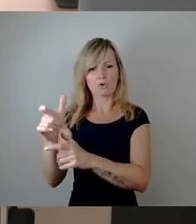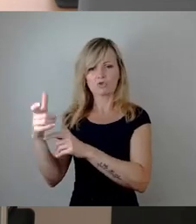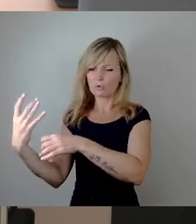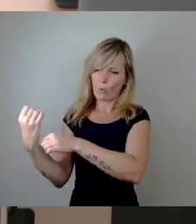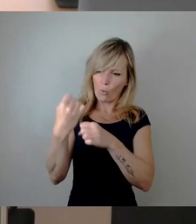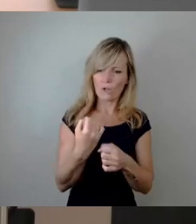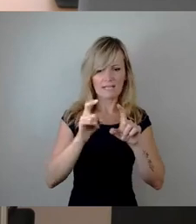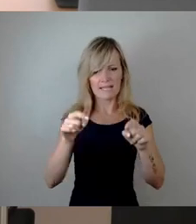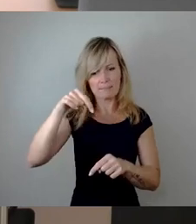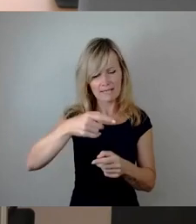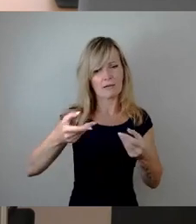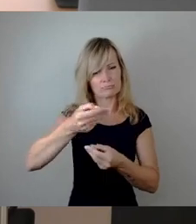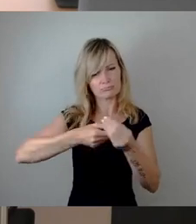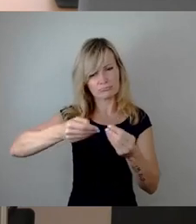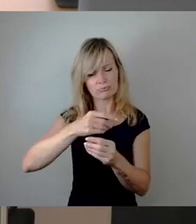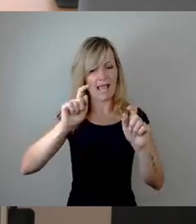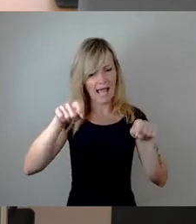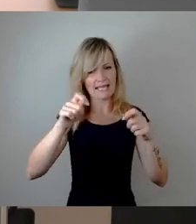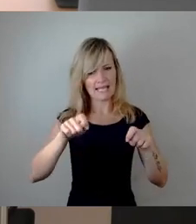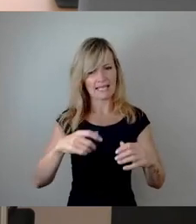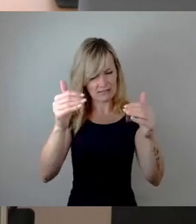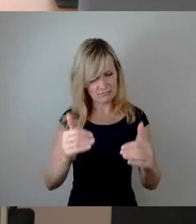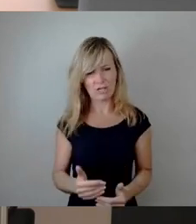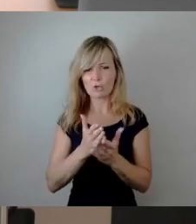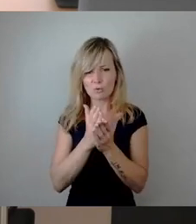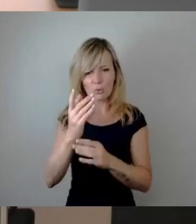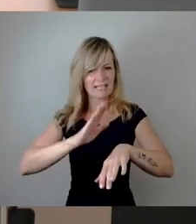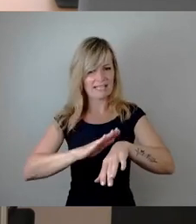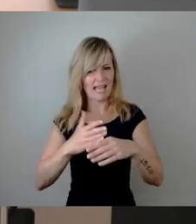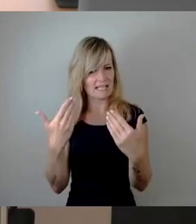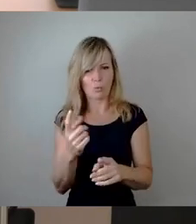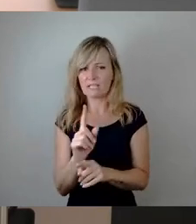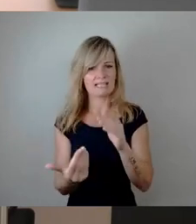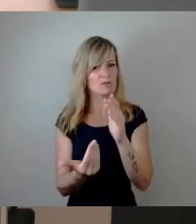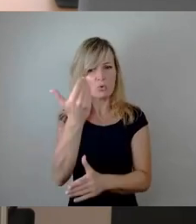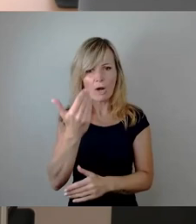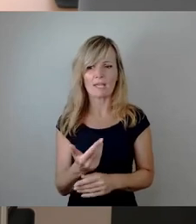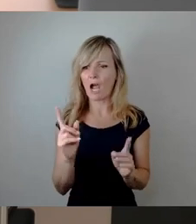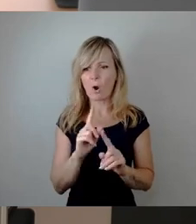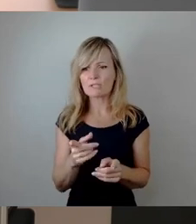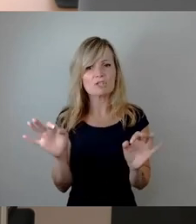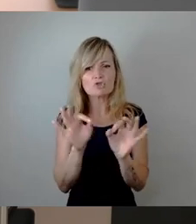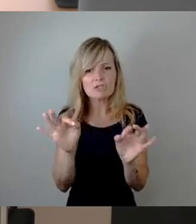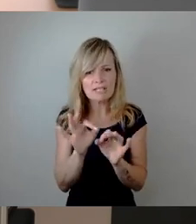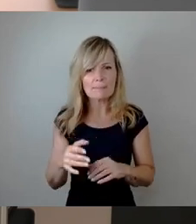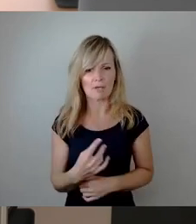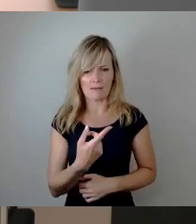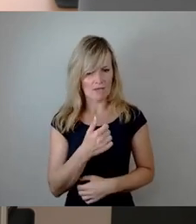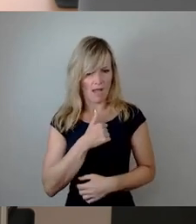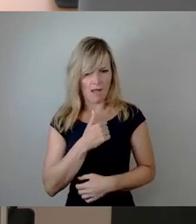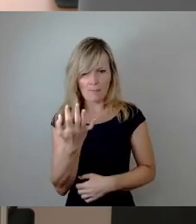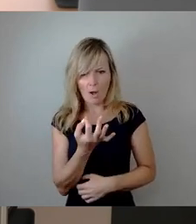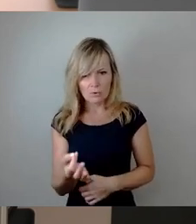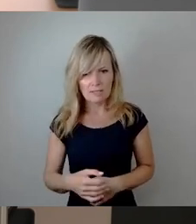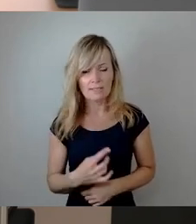dass das dann auch erledigt wird. Das ist die ganze Zeit so gewesen. Das ist nichts Neues und das ist auch nichts Dramatisches. Das ist nichts, wovor wir Angst haben müssen. Alles,